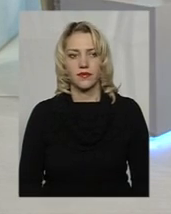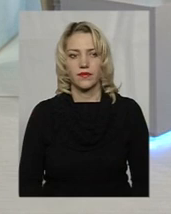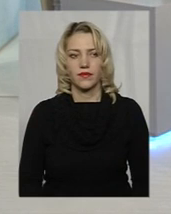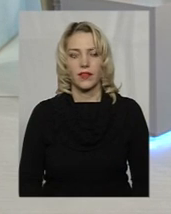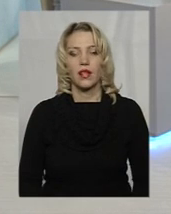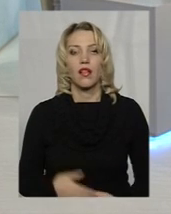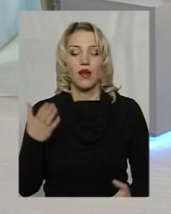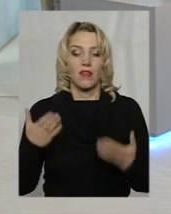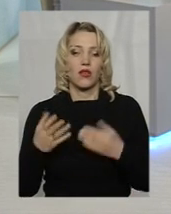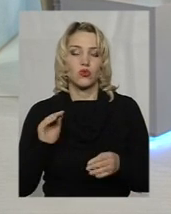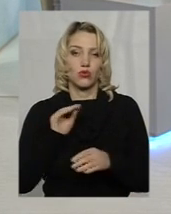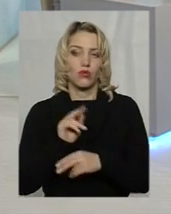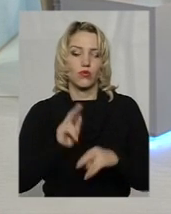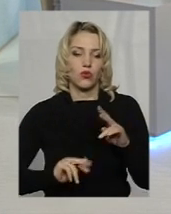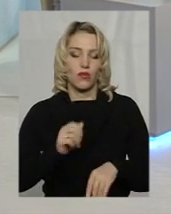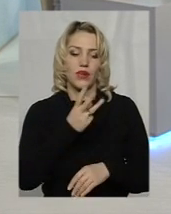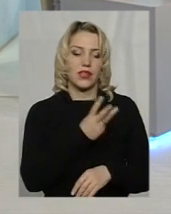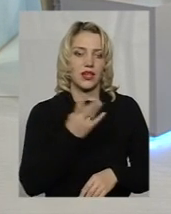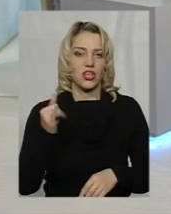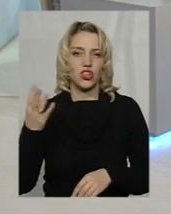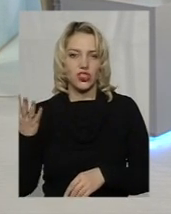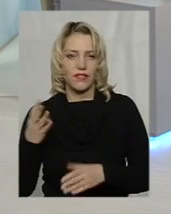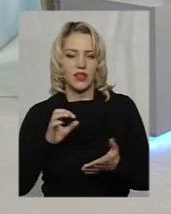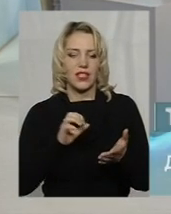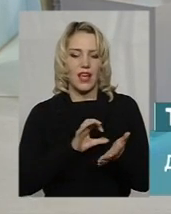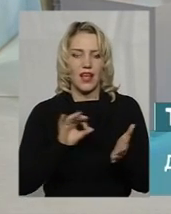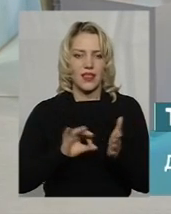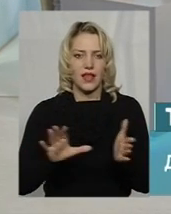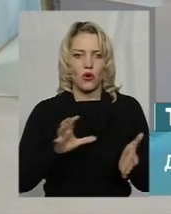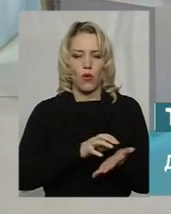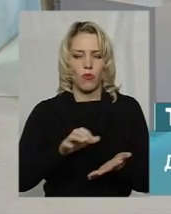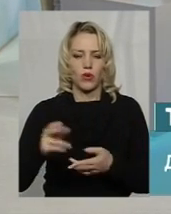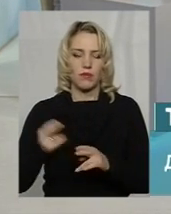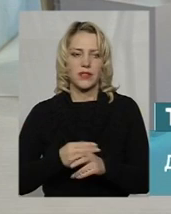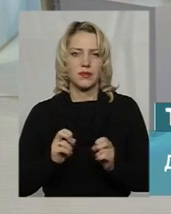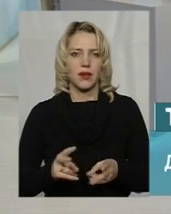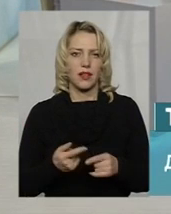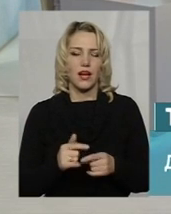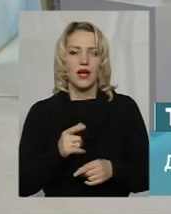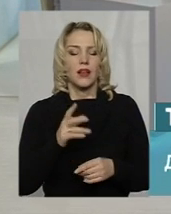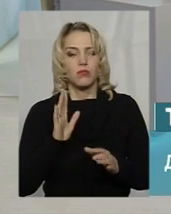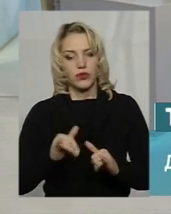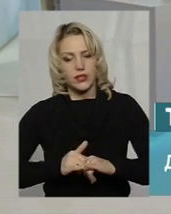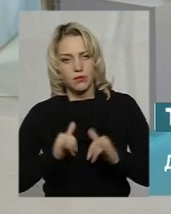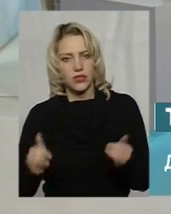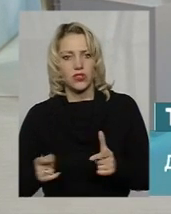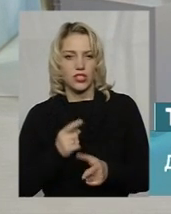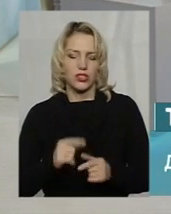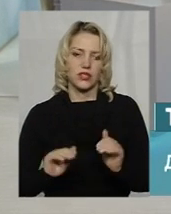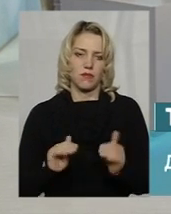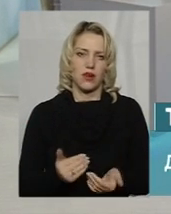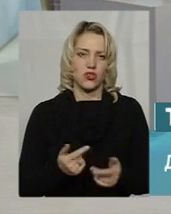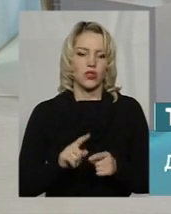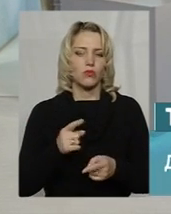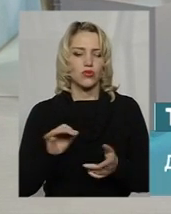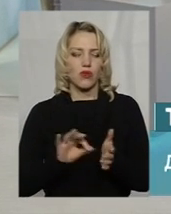В разі добудови 3-го і 4-го енергоблоків небезпека від атомної електростанції збільшиться чи зменшиться? Адже все ж таки